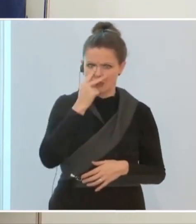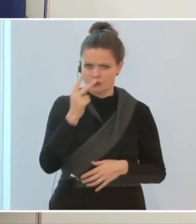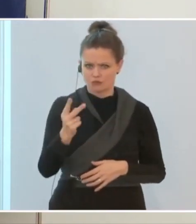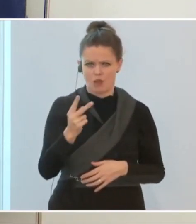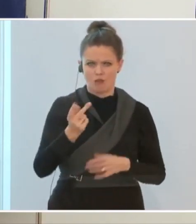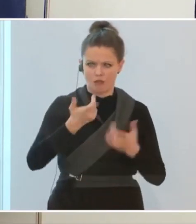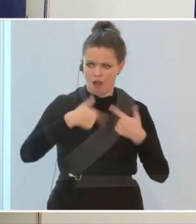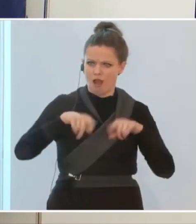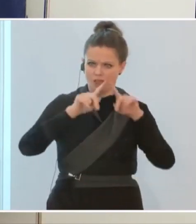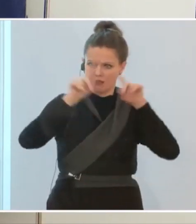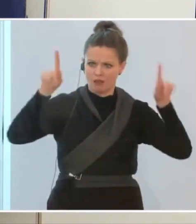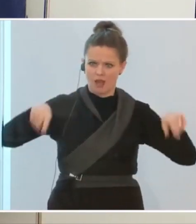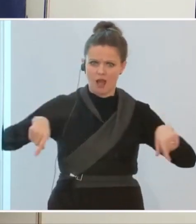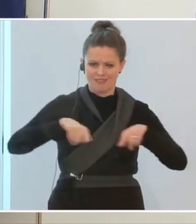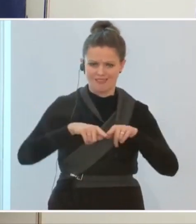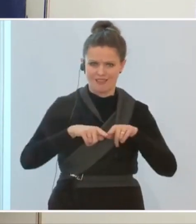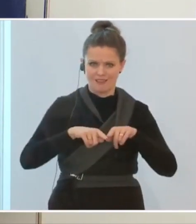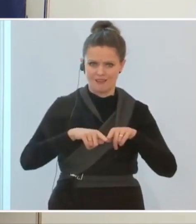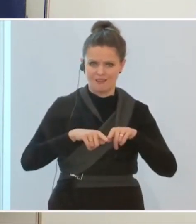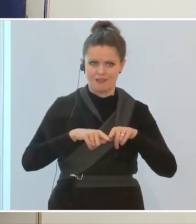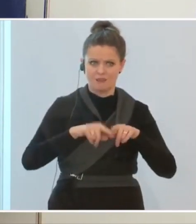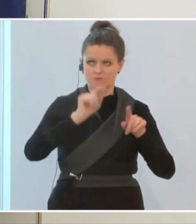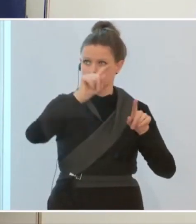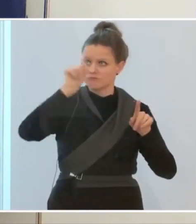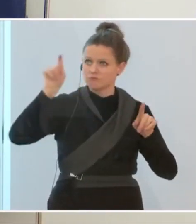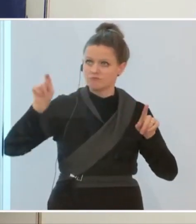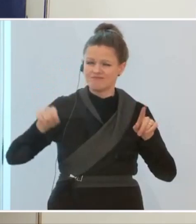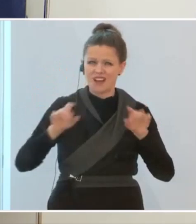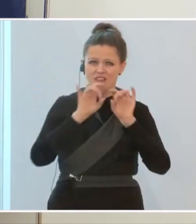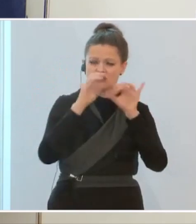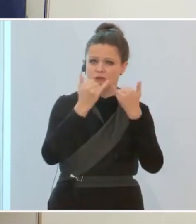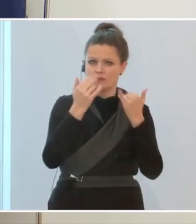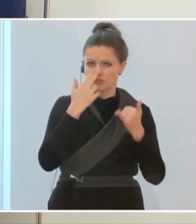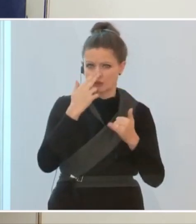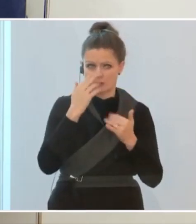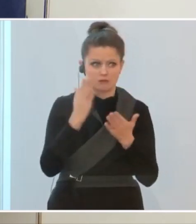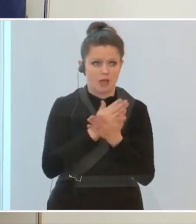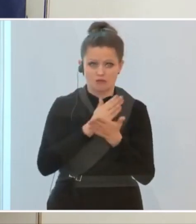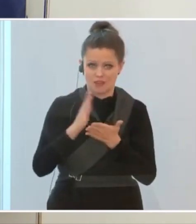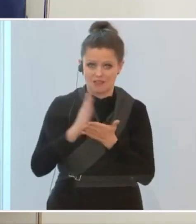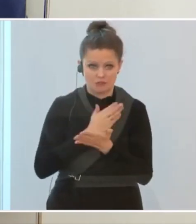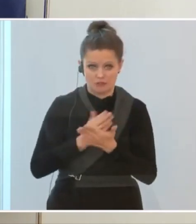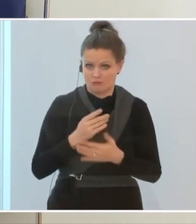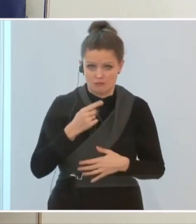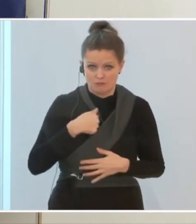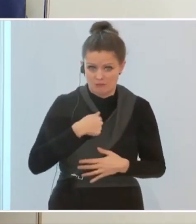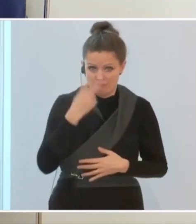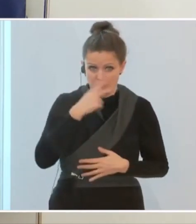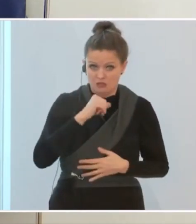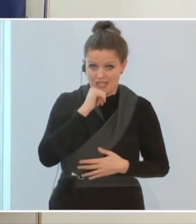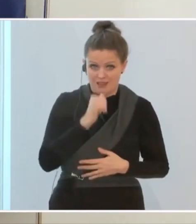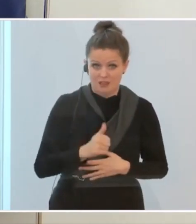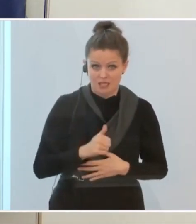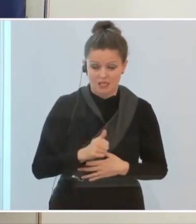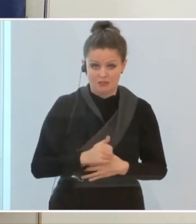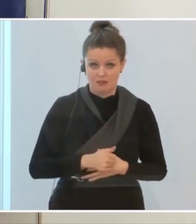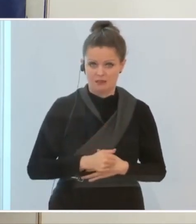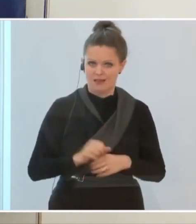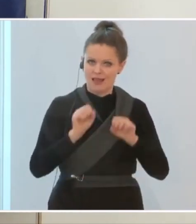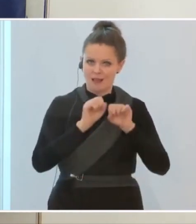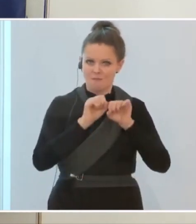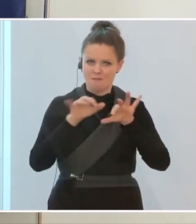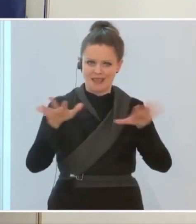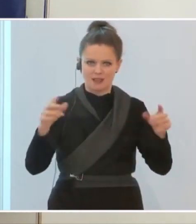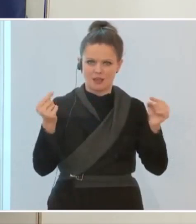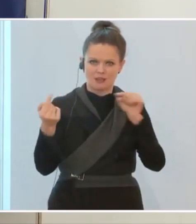Länder je nach Infektionsgeschehen ihre Entscheidungen treffen. Ich kann noch immer nicht nachvollziehen, warum eine mediale